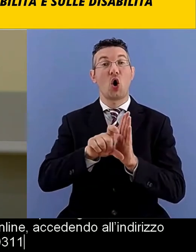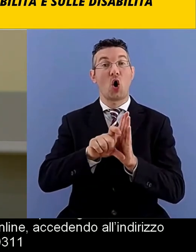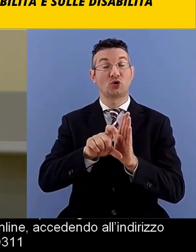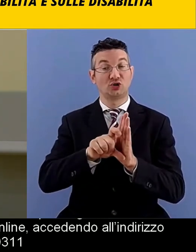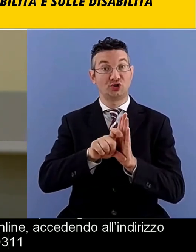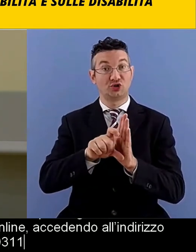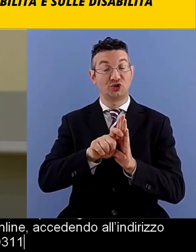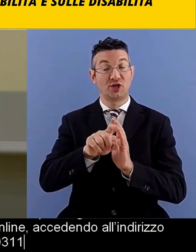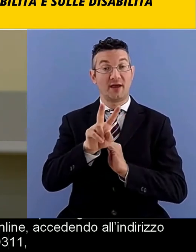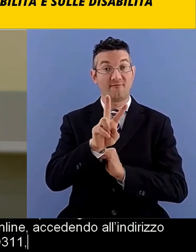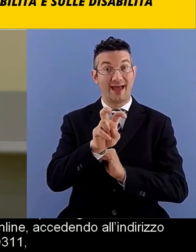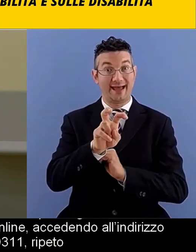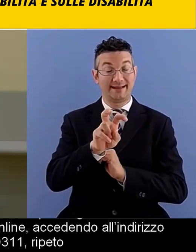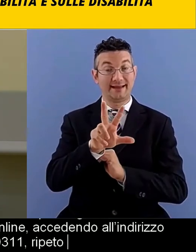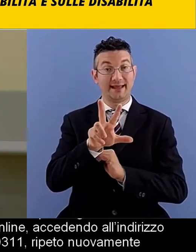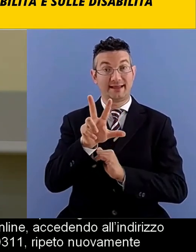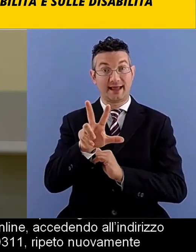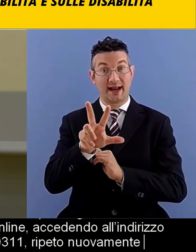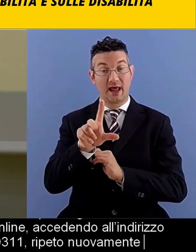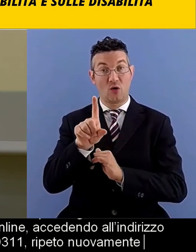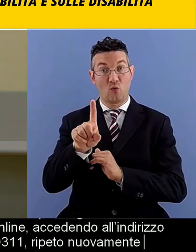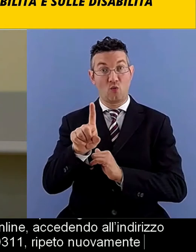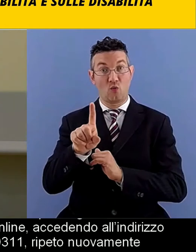2311